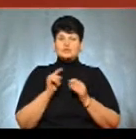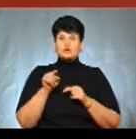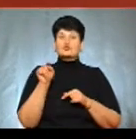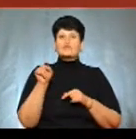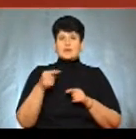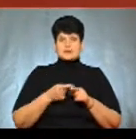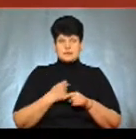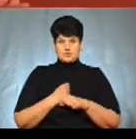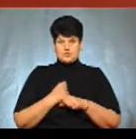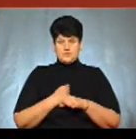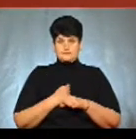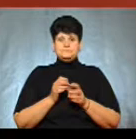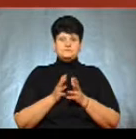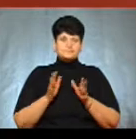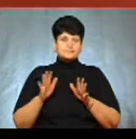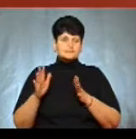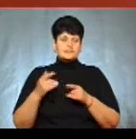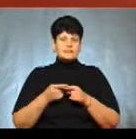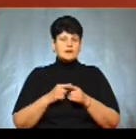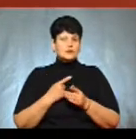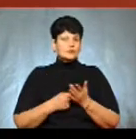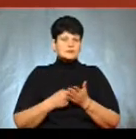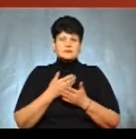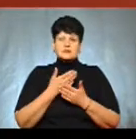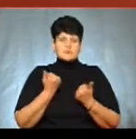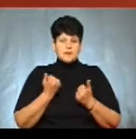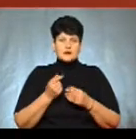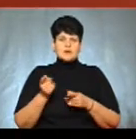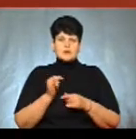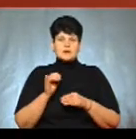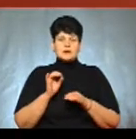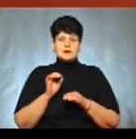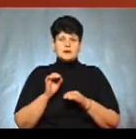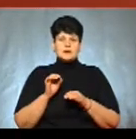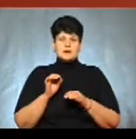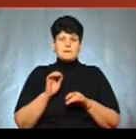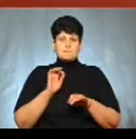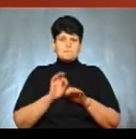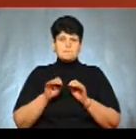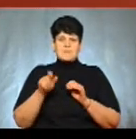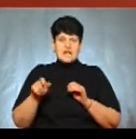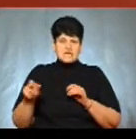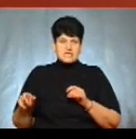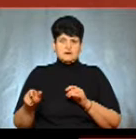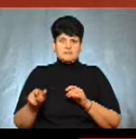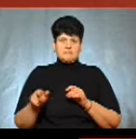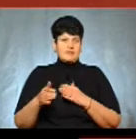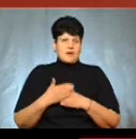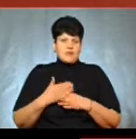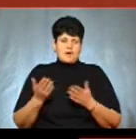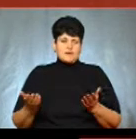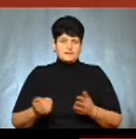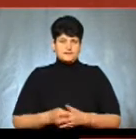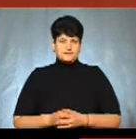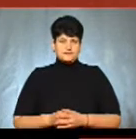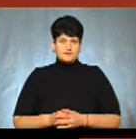що саме вона це зробила. В більшості випадків таких доказів нема, тому полії безкарно продовжують це робити. Пане Андрій, на